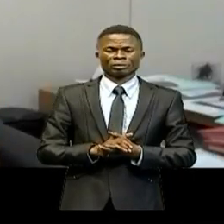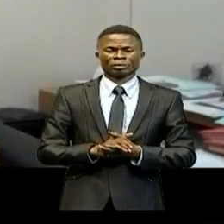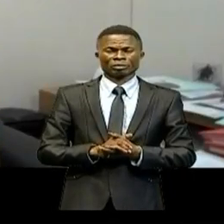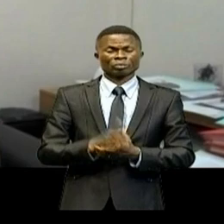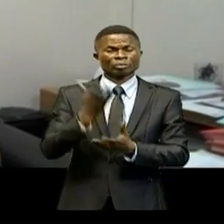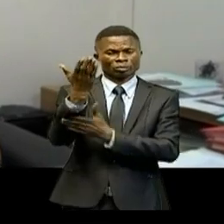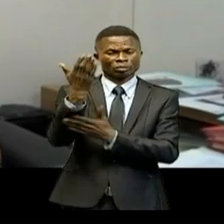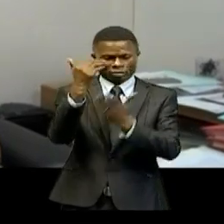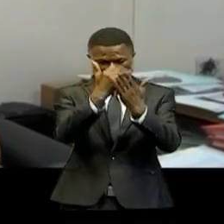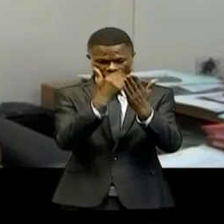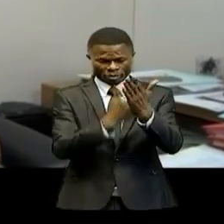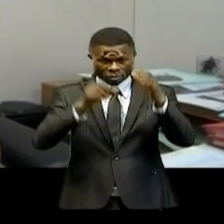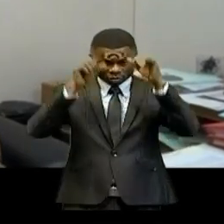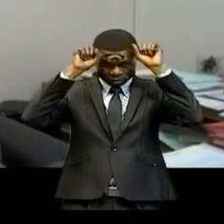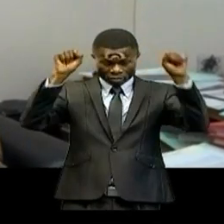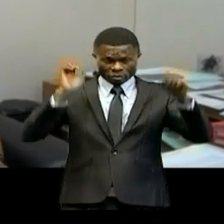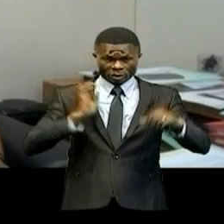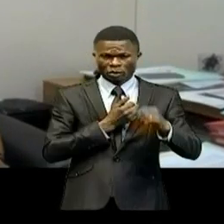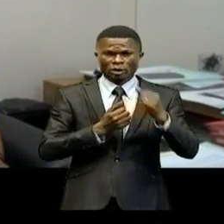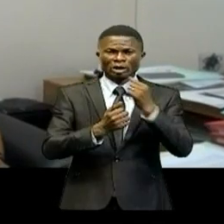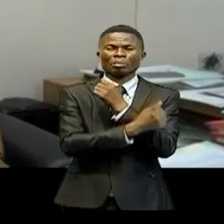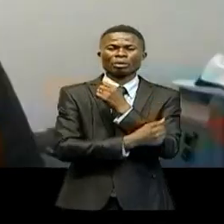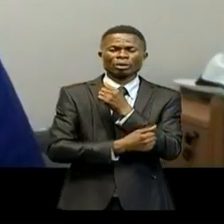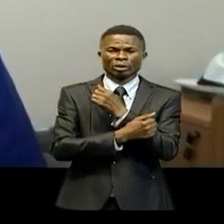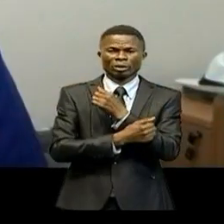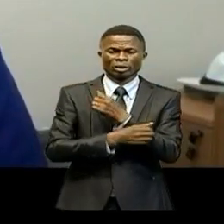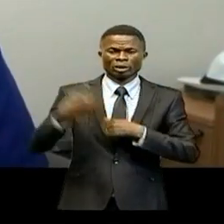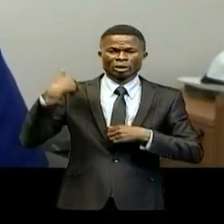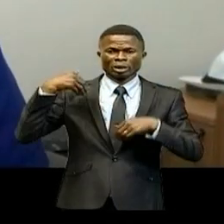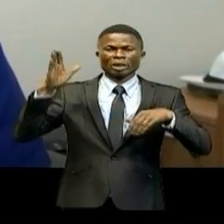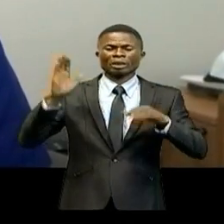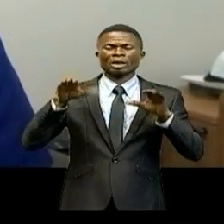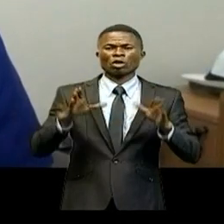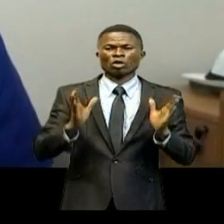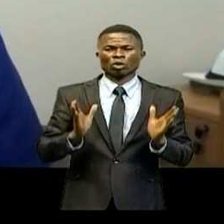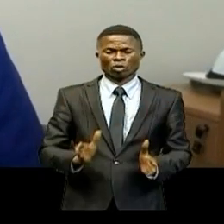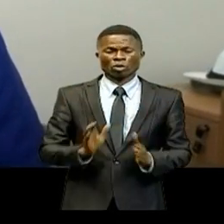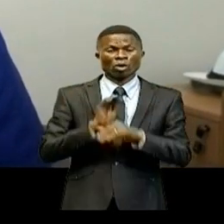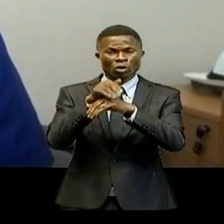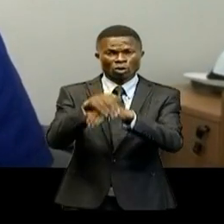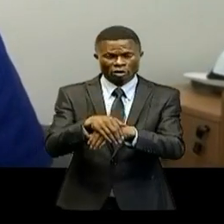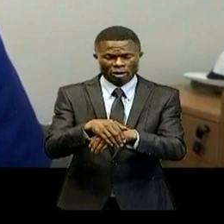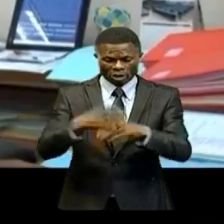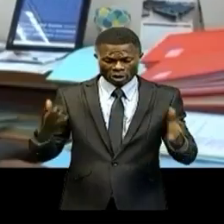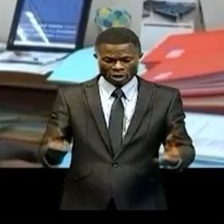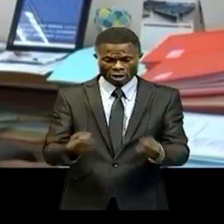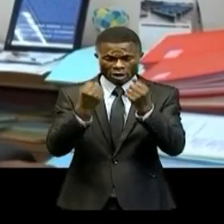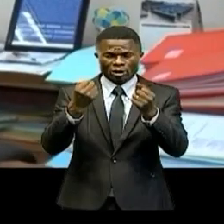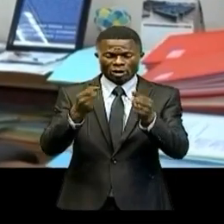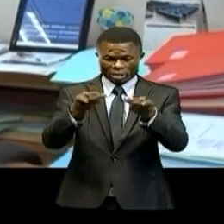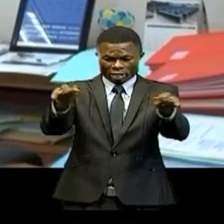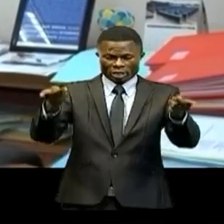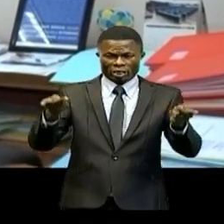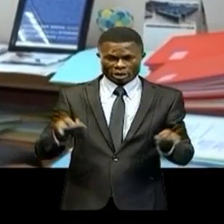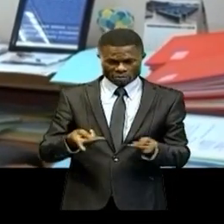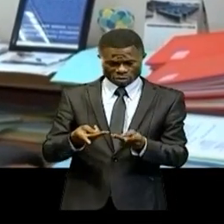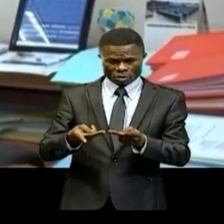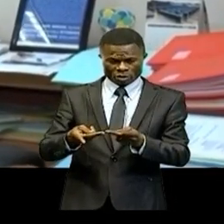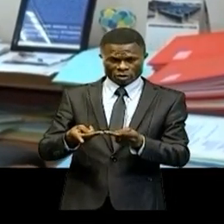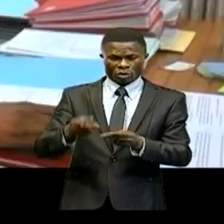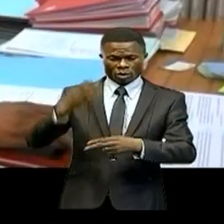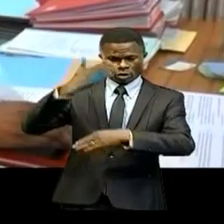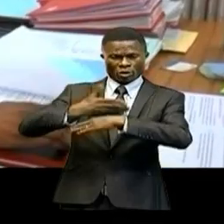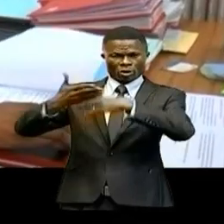recommandations du président de la République, l'État congolais s'est engagé à trouver des sites devant abriter la